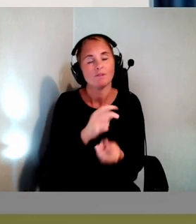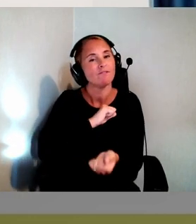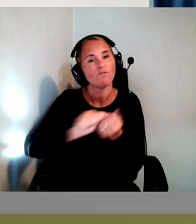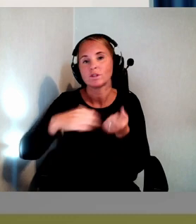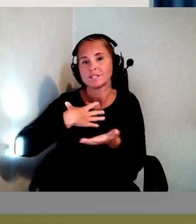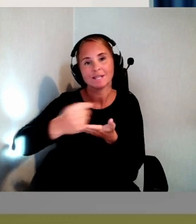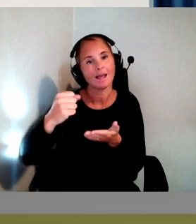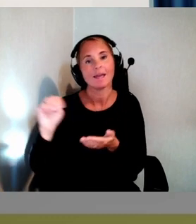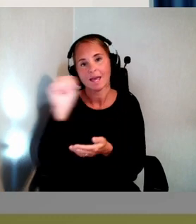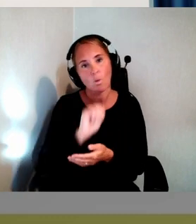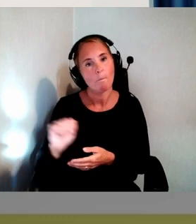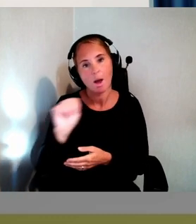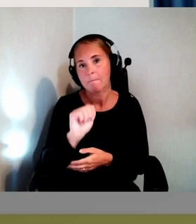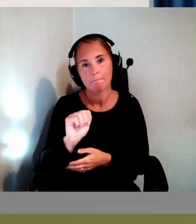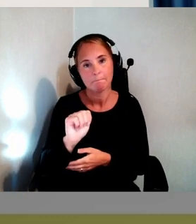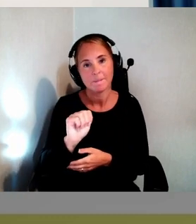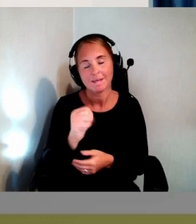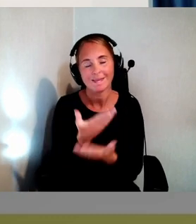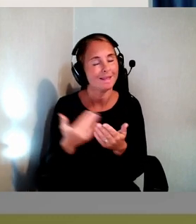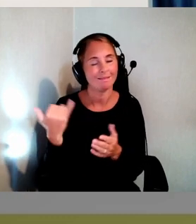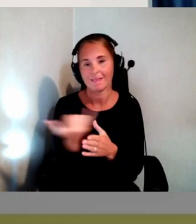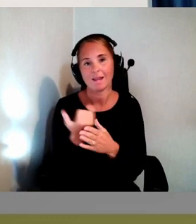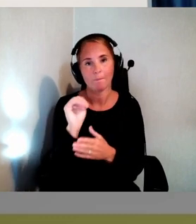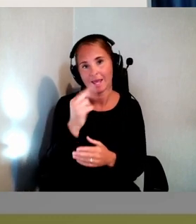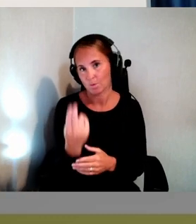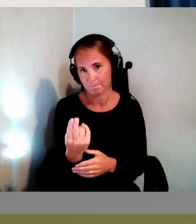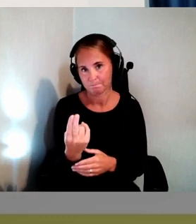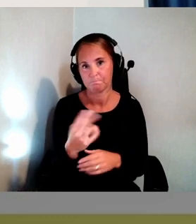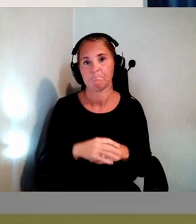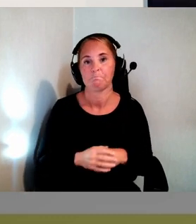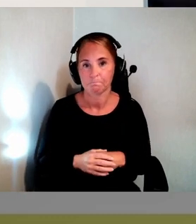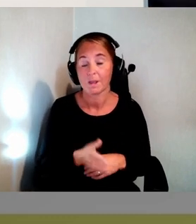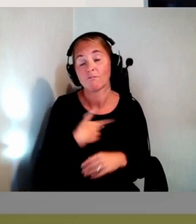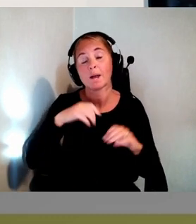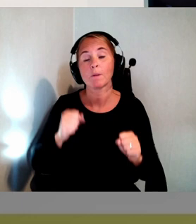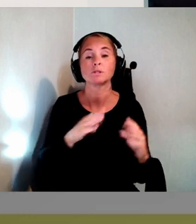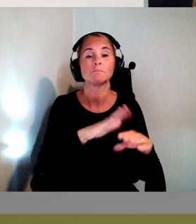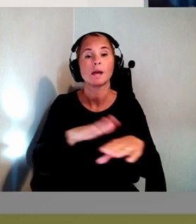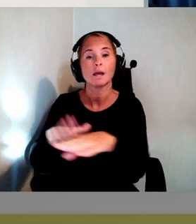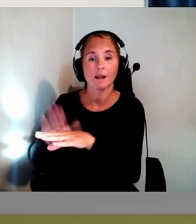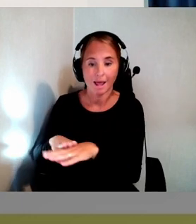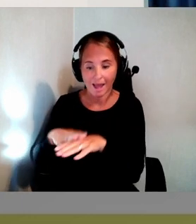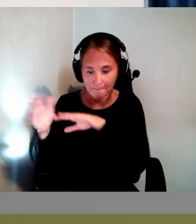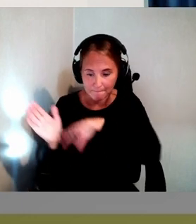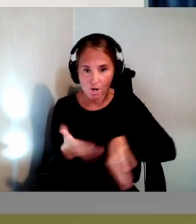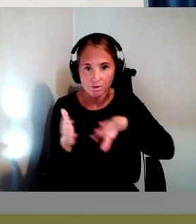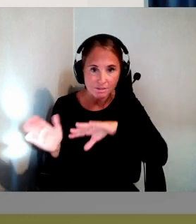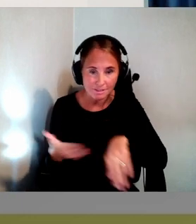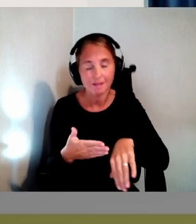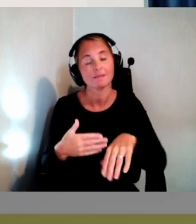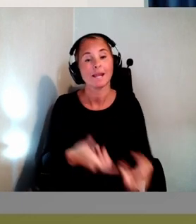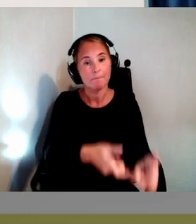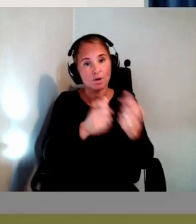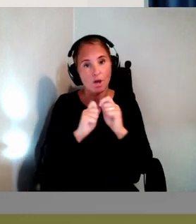Europa. I alla fall inte i EU. Och dessutom måste vi meddela både tillverkaren, importören och myndigheter.